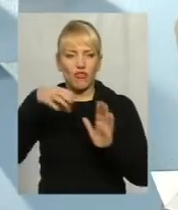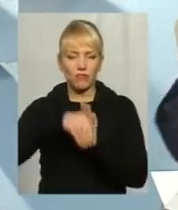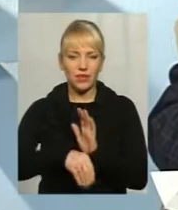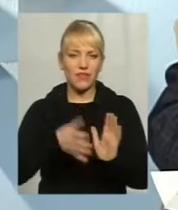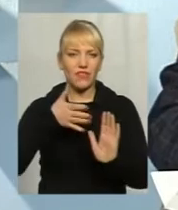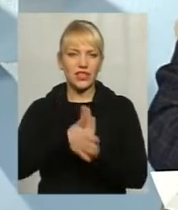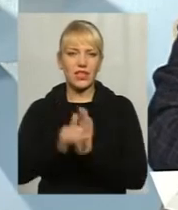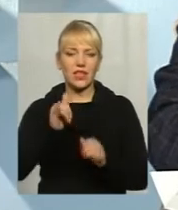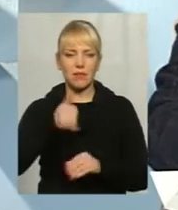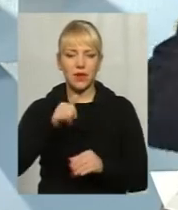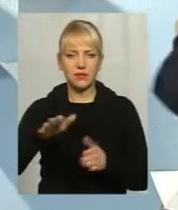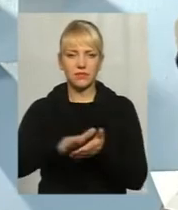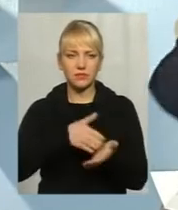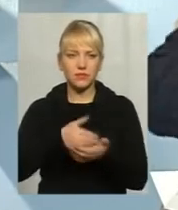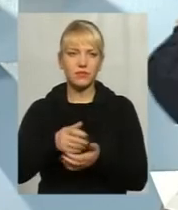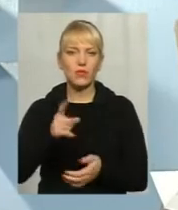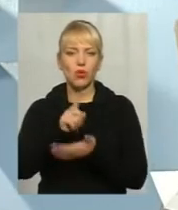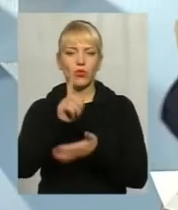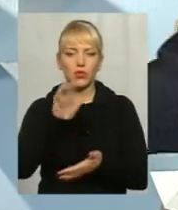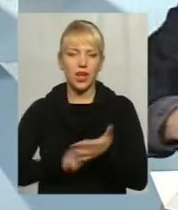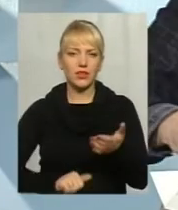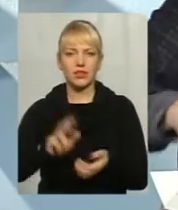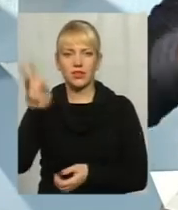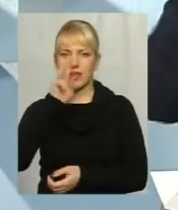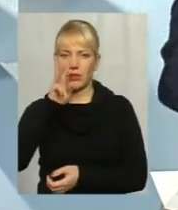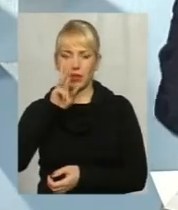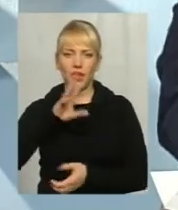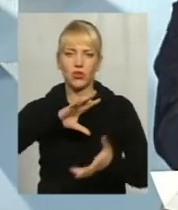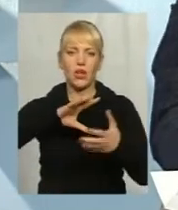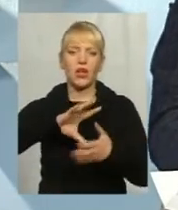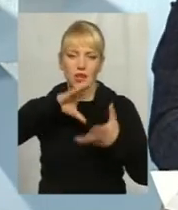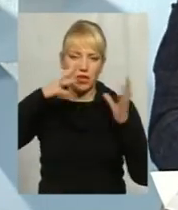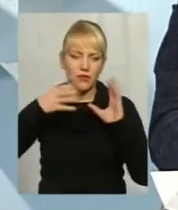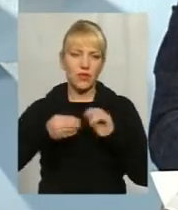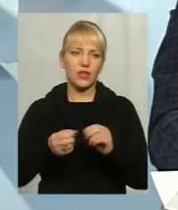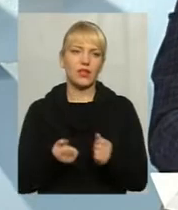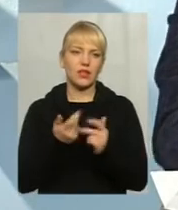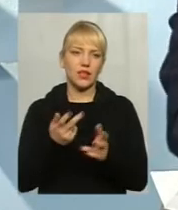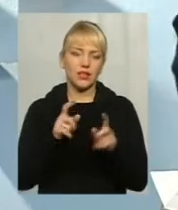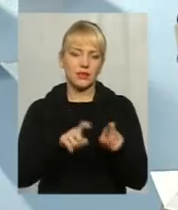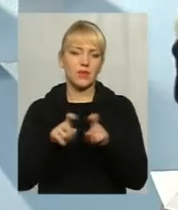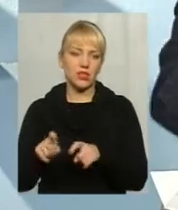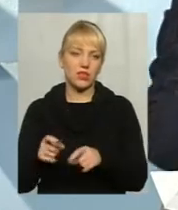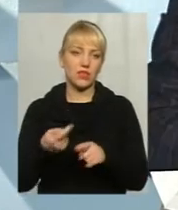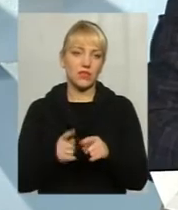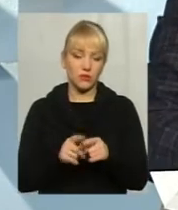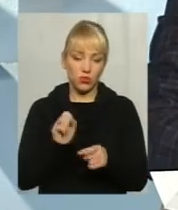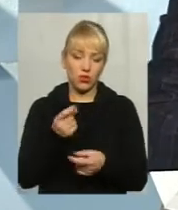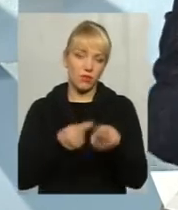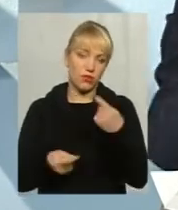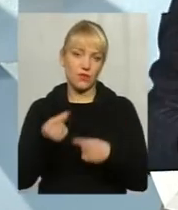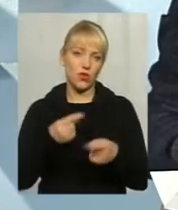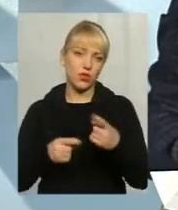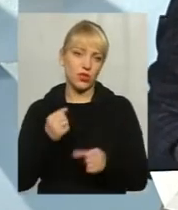матеріали, запчастини, на податки, на заробітну плату, і ми приходимо до кількості пасажирів. То це можна зробити зворотньо.